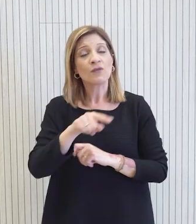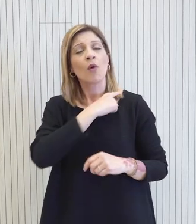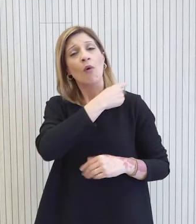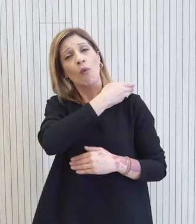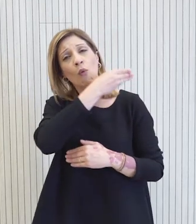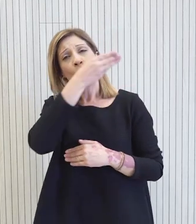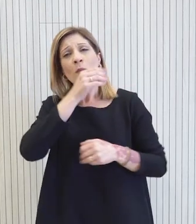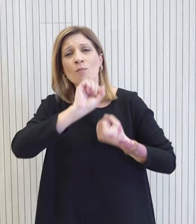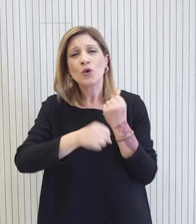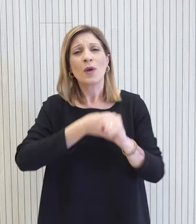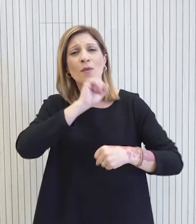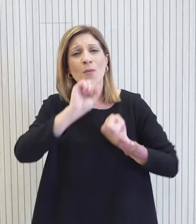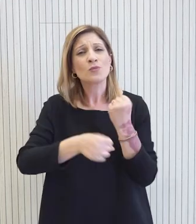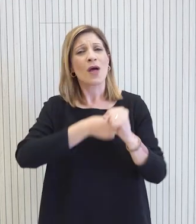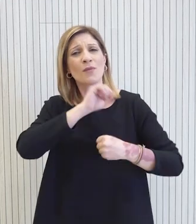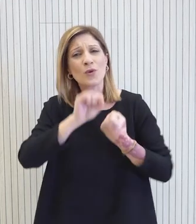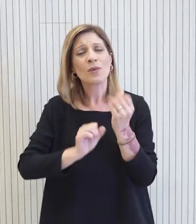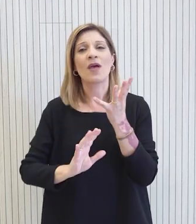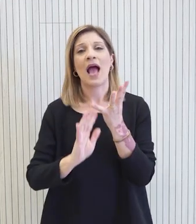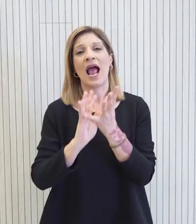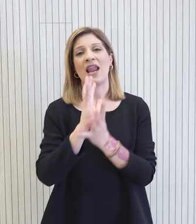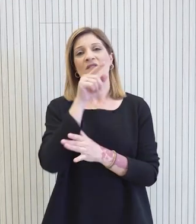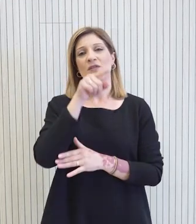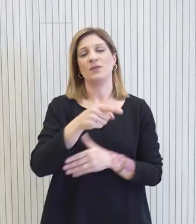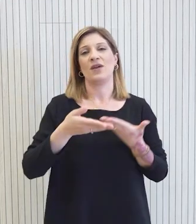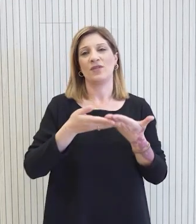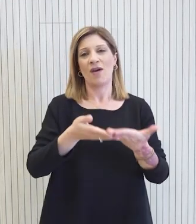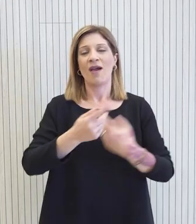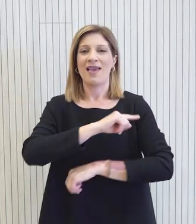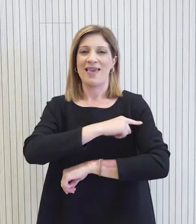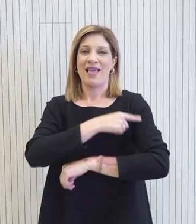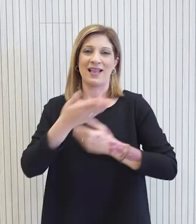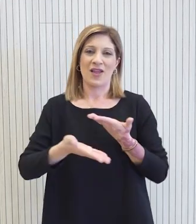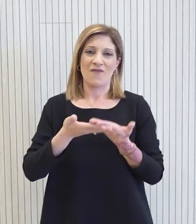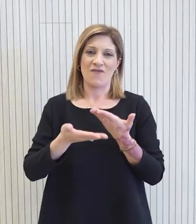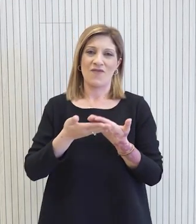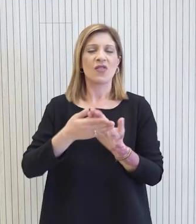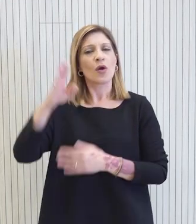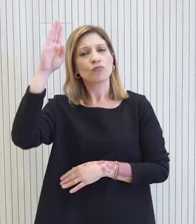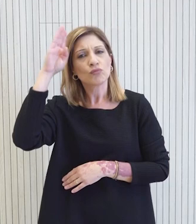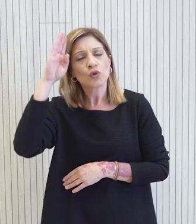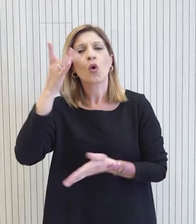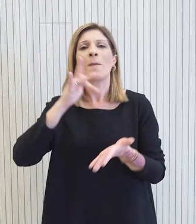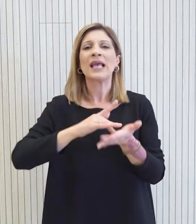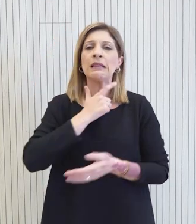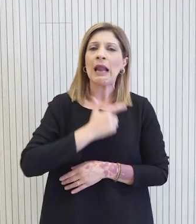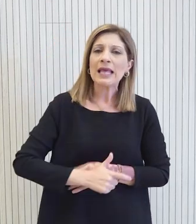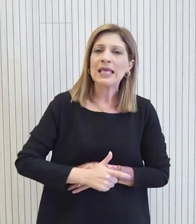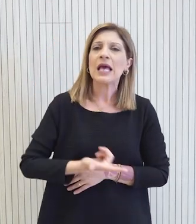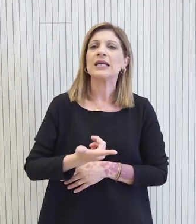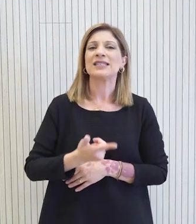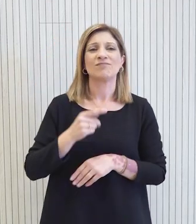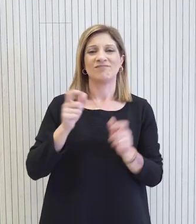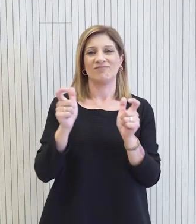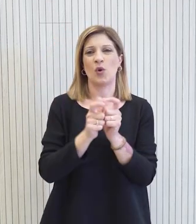προσπαθειών που καταβάλλονται για περαιτέρω αναβάθμιση των παρεχόμενων γιατρικών υπηρεσιών από νοσηλευτήρια και κέντρα υγείας, ιδιαίτερα